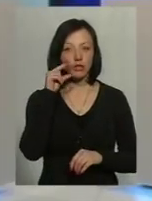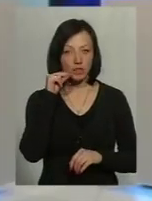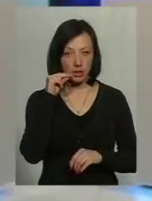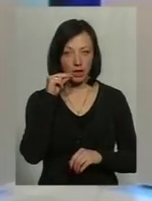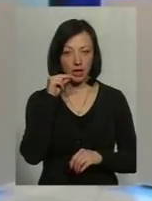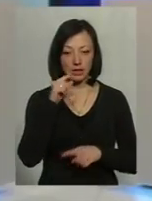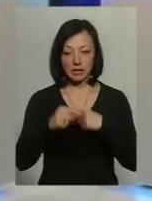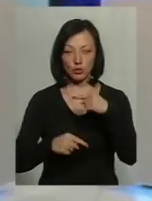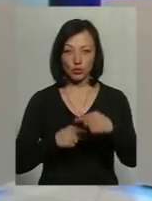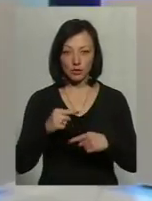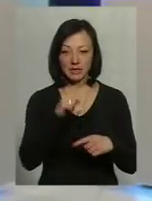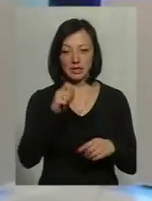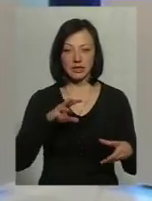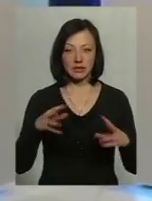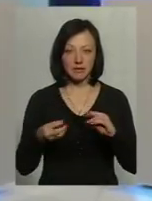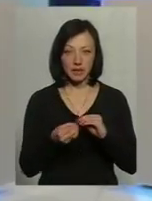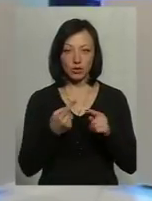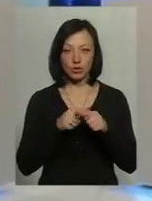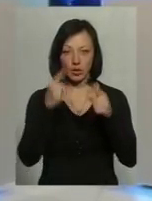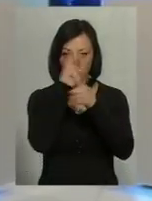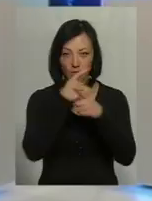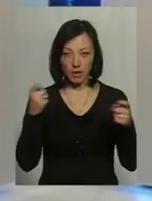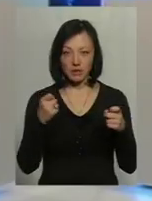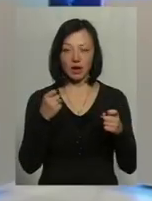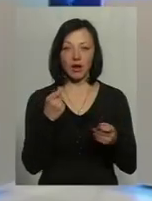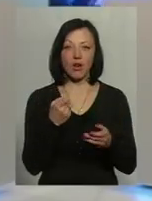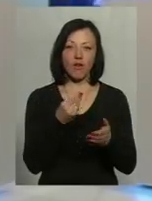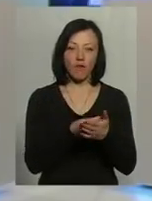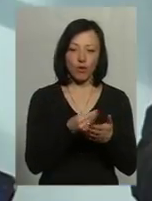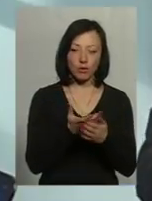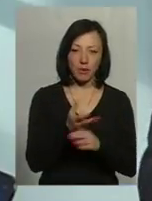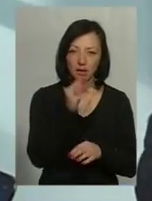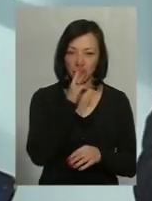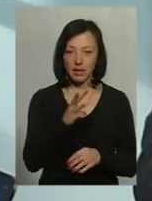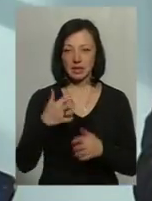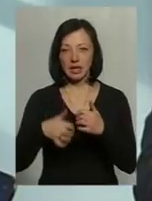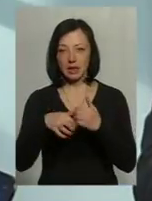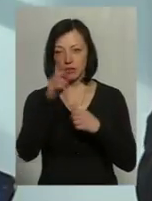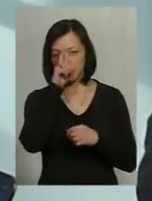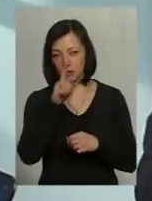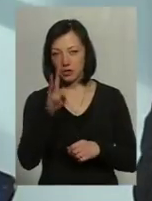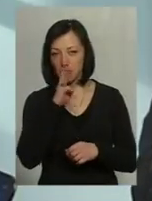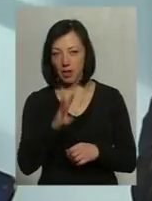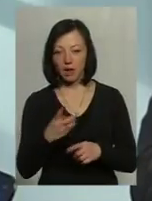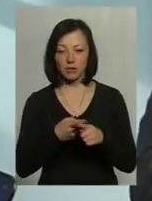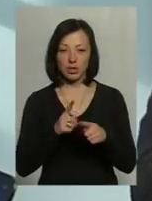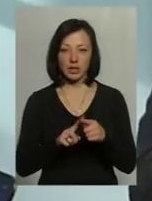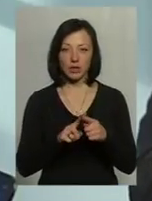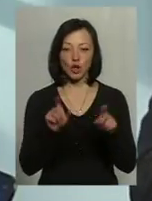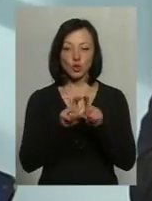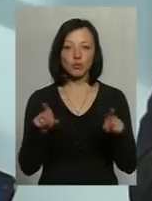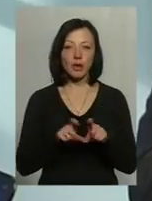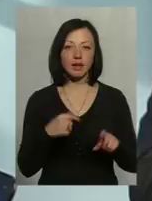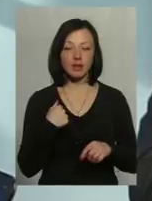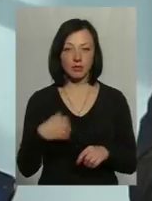наступного за звітним ми цю інформацію кожен раз і фонду плати праці бачимо, і середньомісячна заробітна плата по тих суб'єктах, які в нас